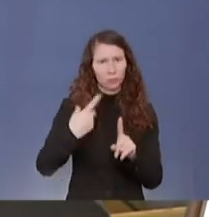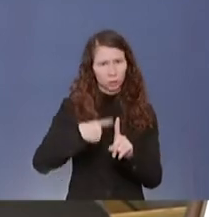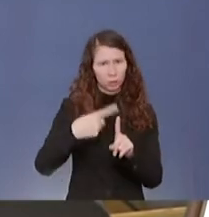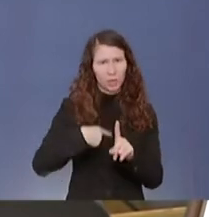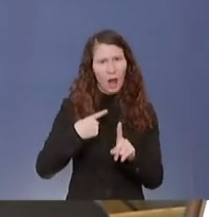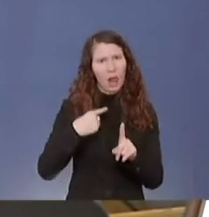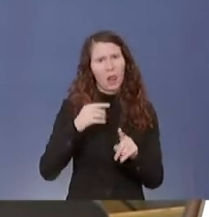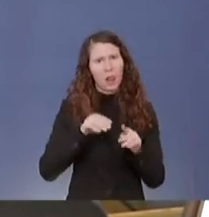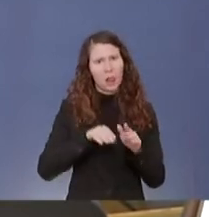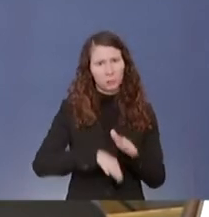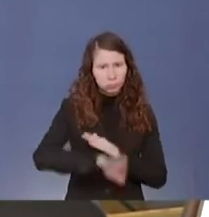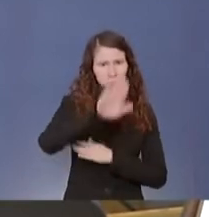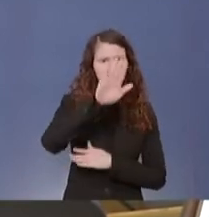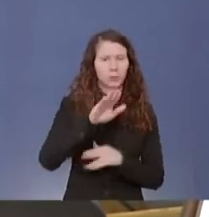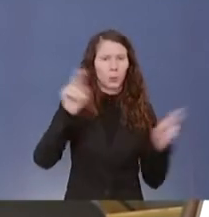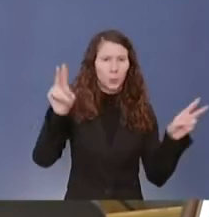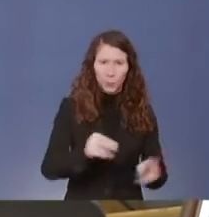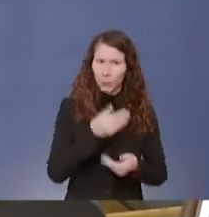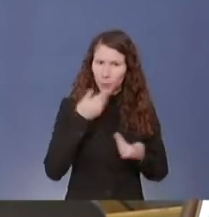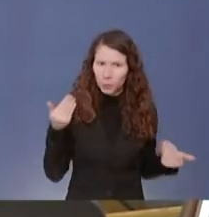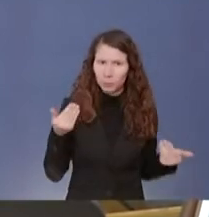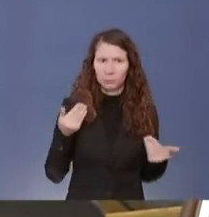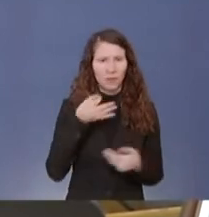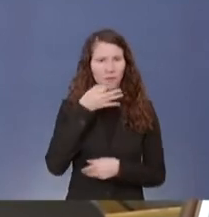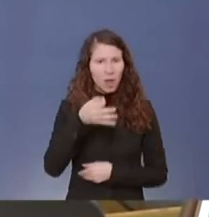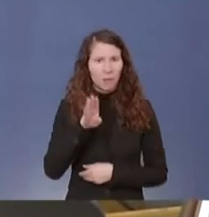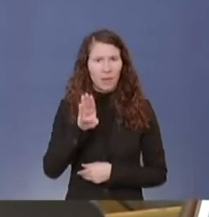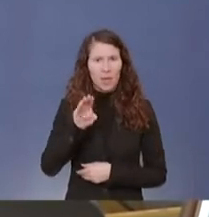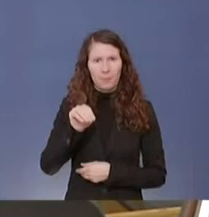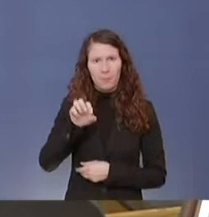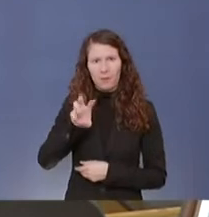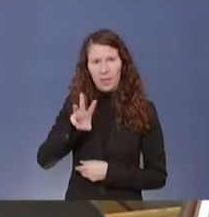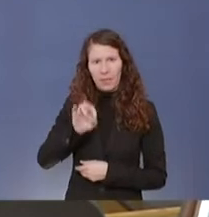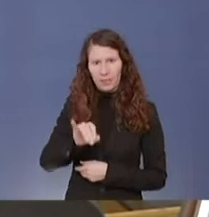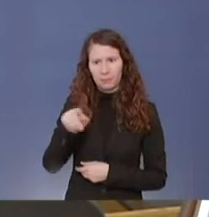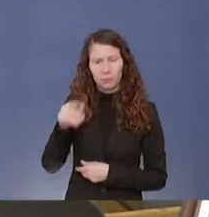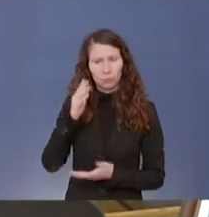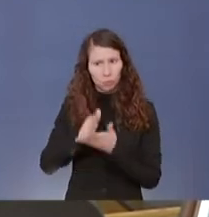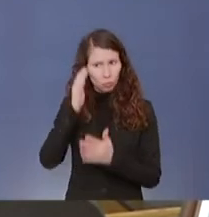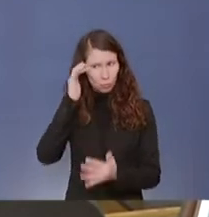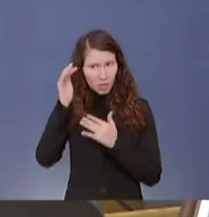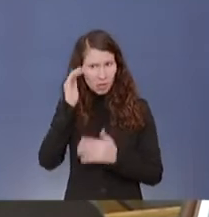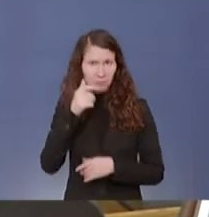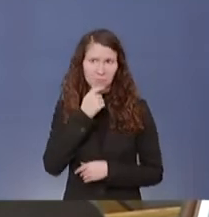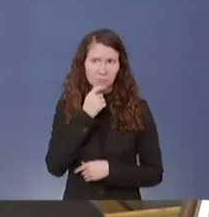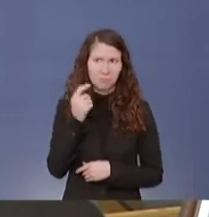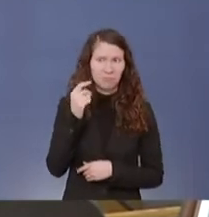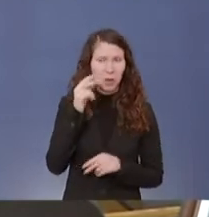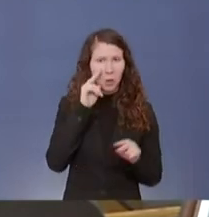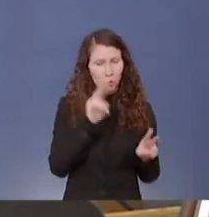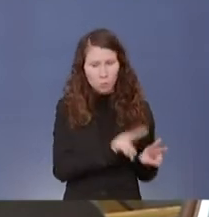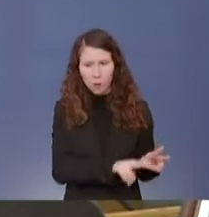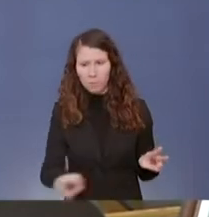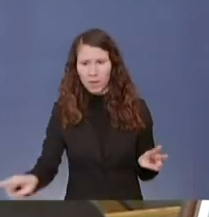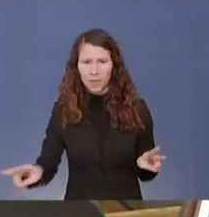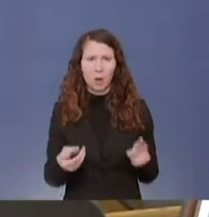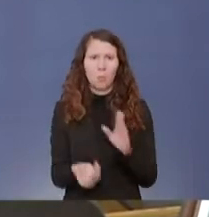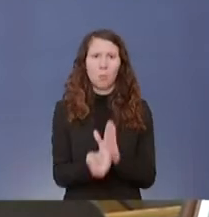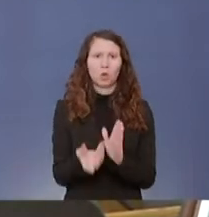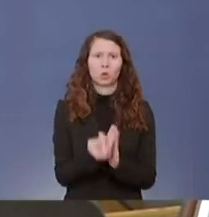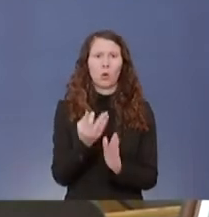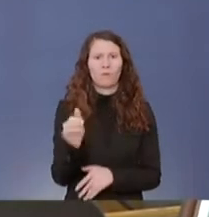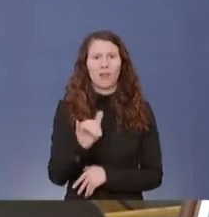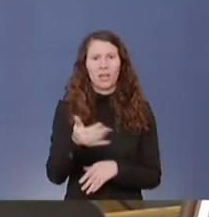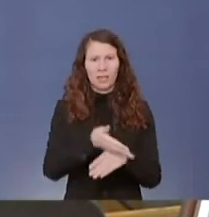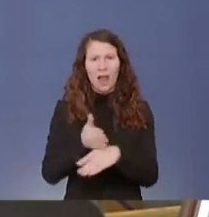nicht ausreichend gesenkt werden. Haben Sie dann im BMWi schon einen Überblick, welche Teile der Produktion geschlossen